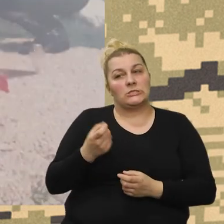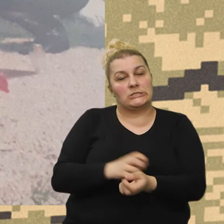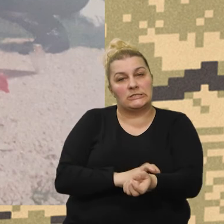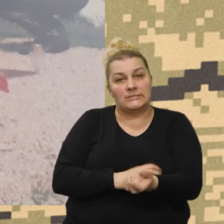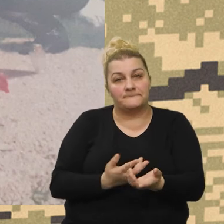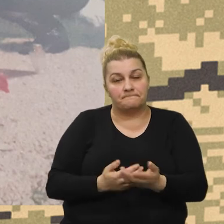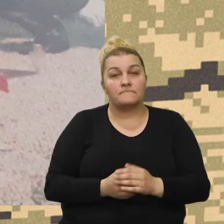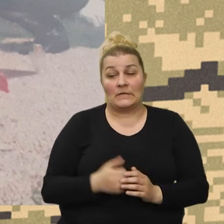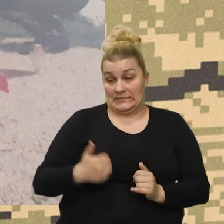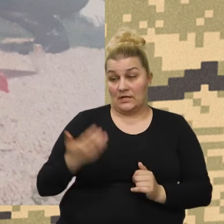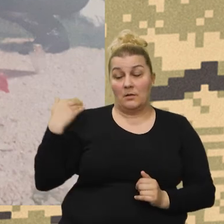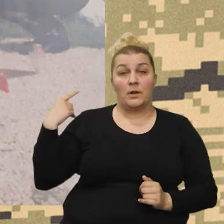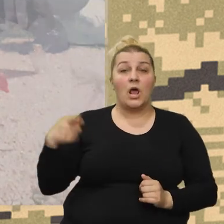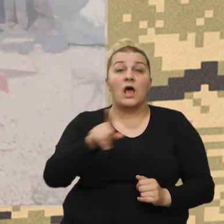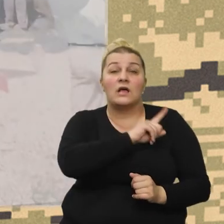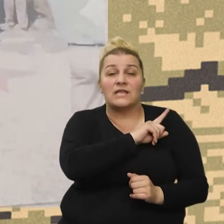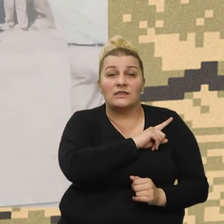evo, sad je bilo u Zadru.